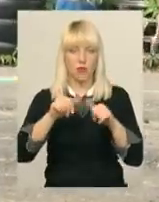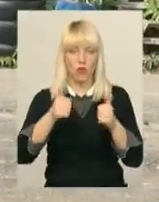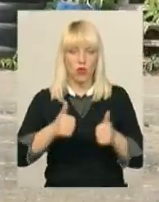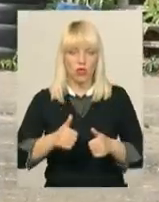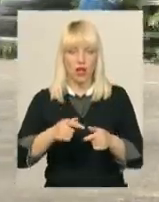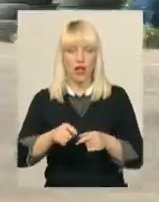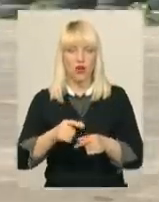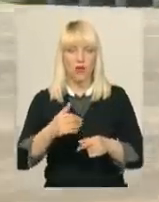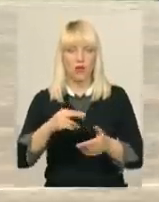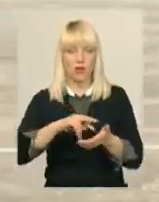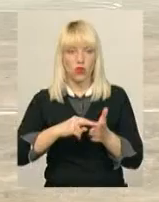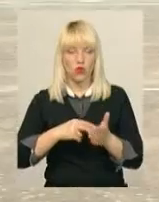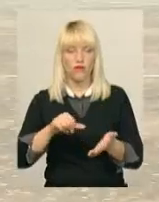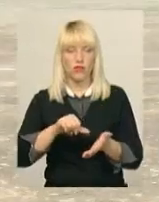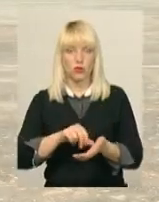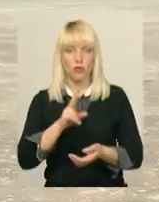виступати на корді.